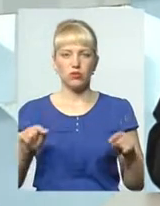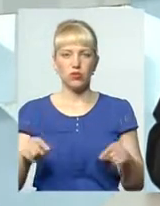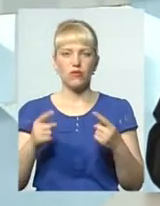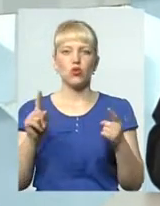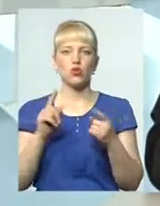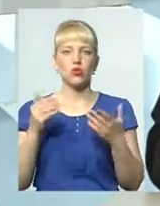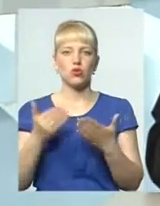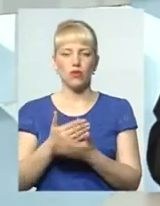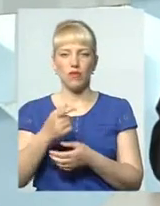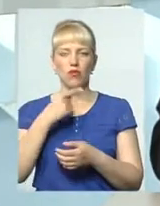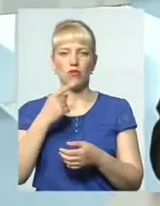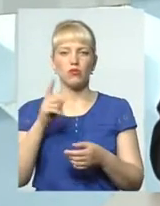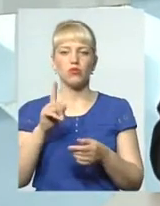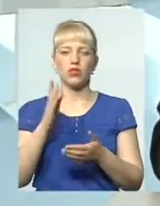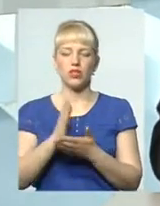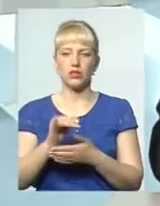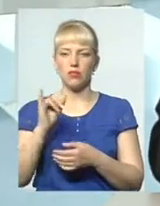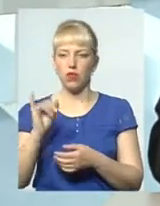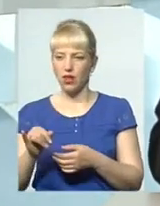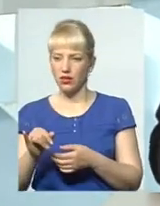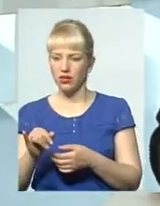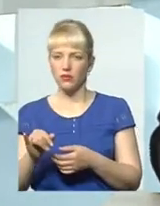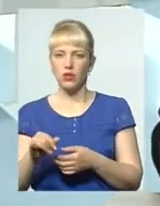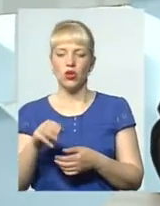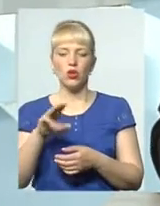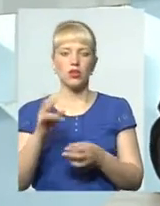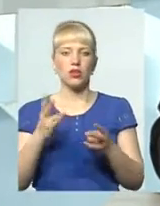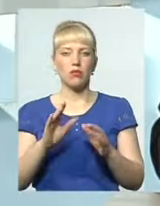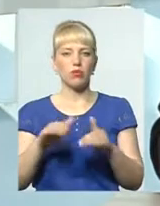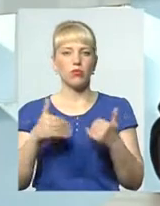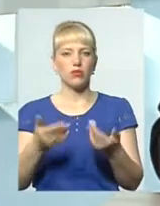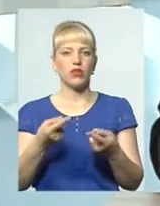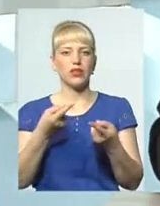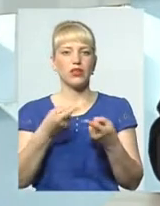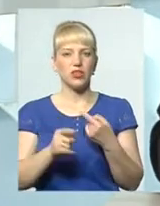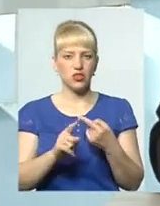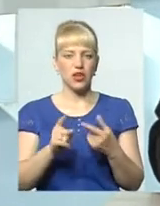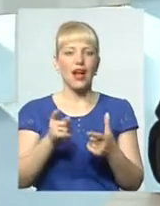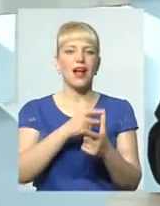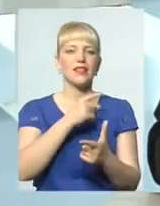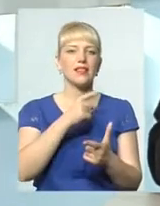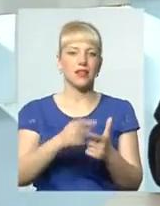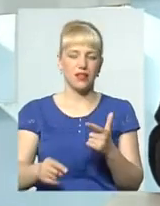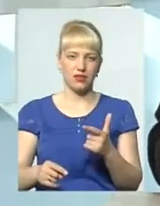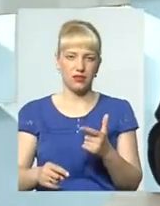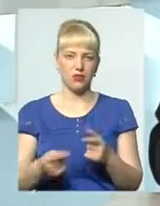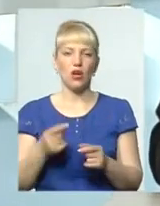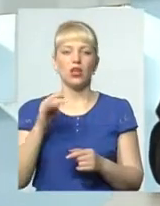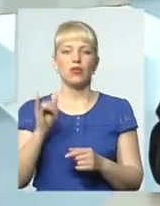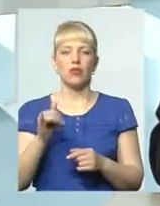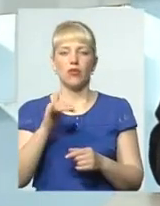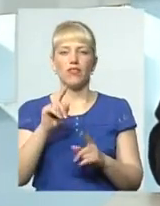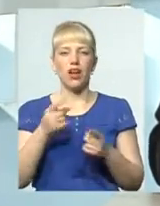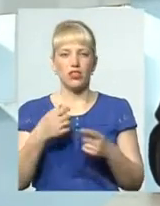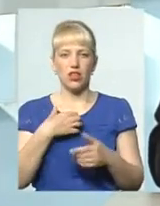нове, кажемо, що щось є одне погане, потрібно пропонувати щось інше. Альтернативу. Однозначно. Тому, що дуже